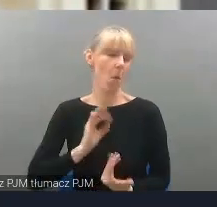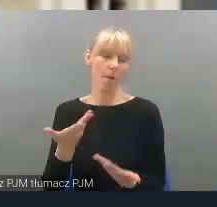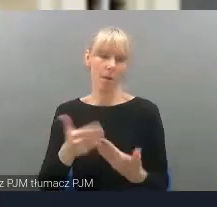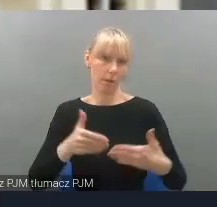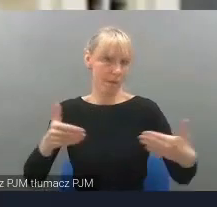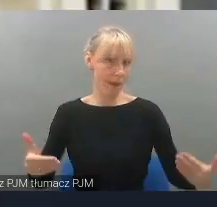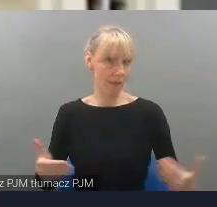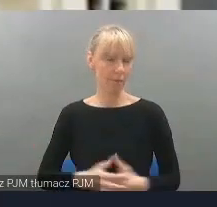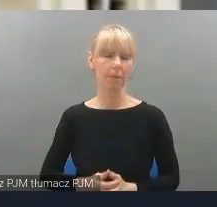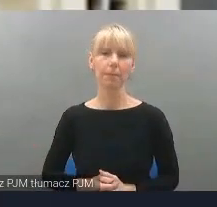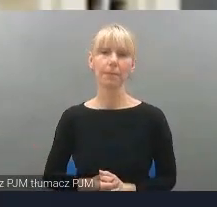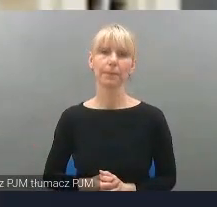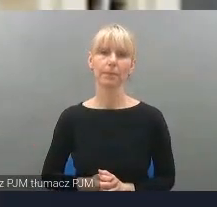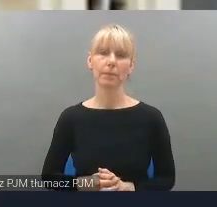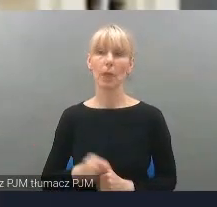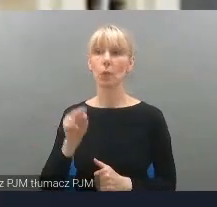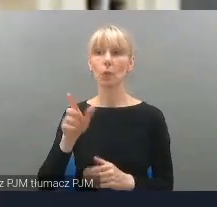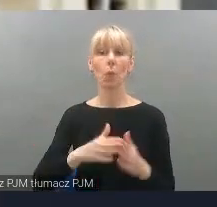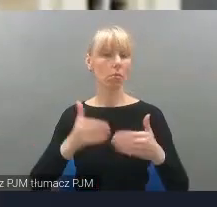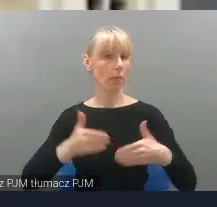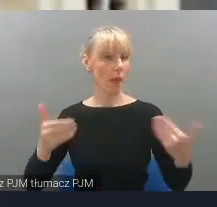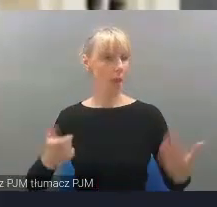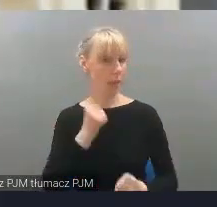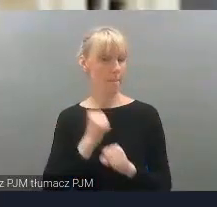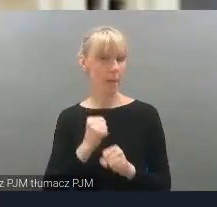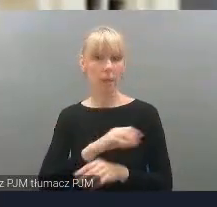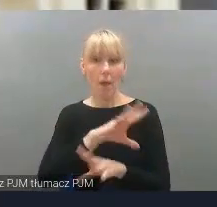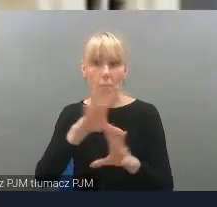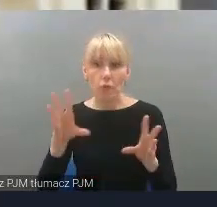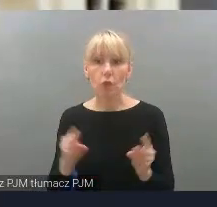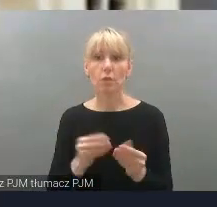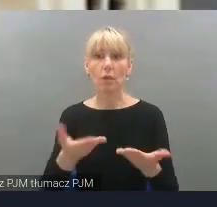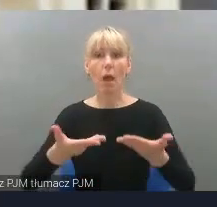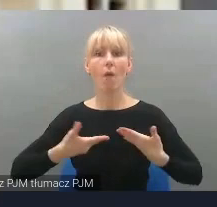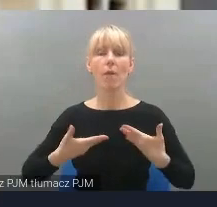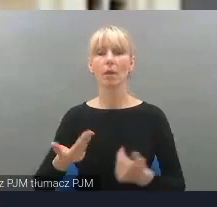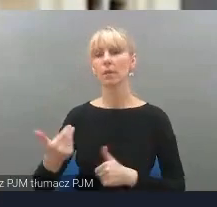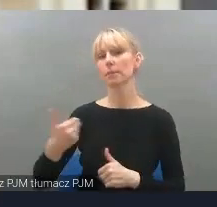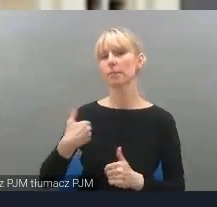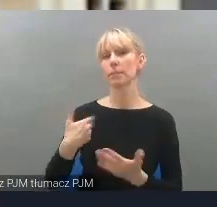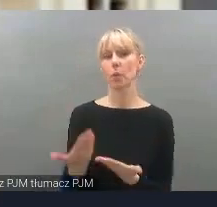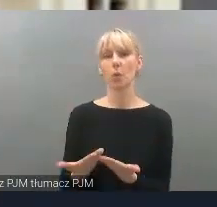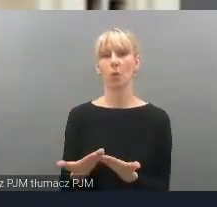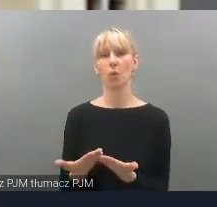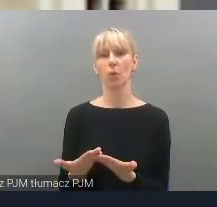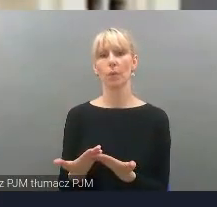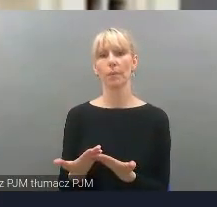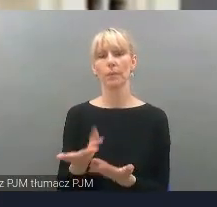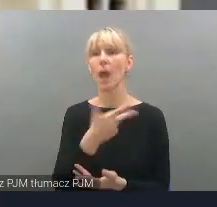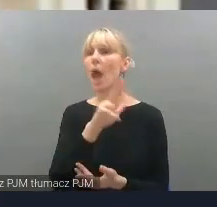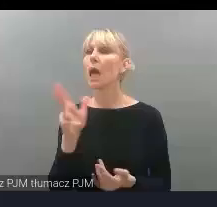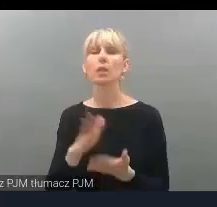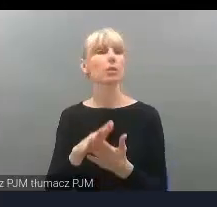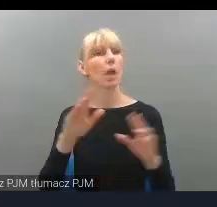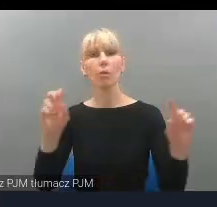pracujemy, teatr pracuje nad tym, żeby wszystko, co teatr oferuje widzom było, że tak powiem, dla każdego